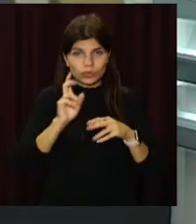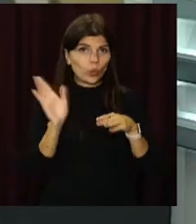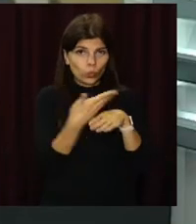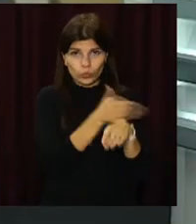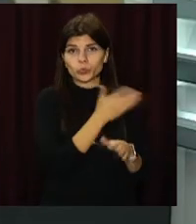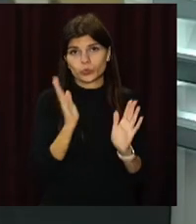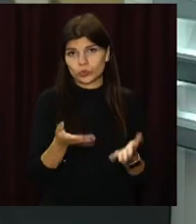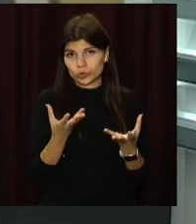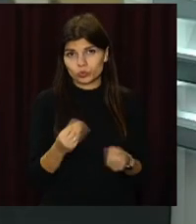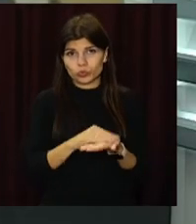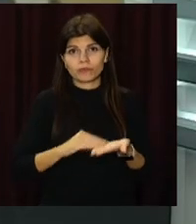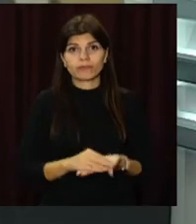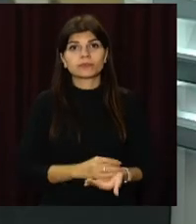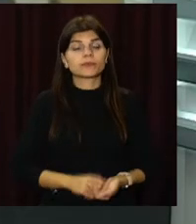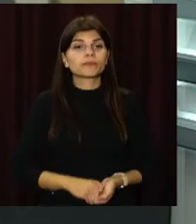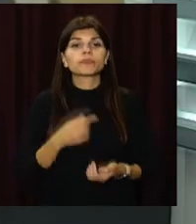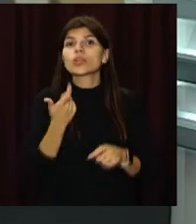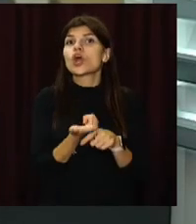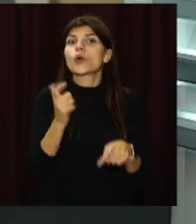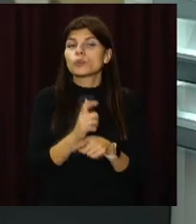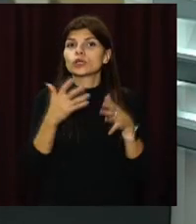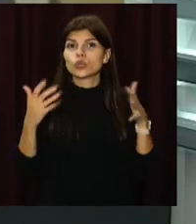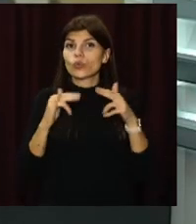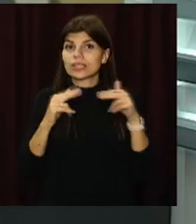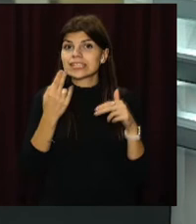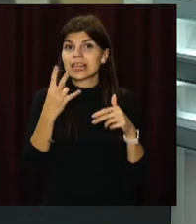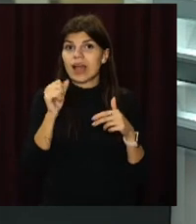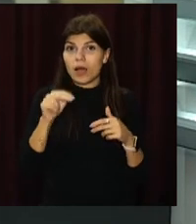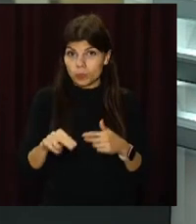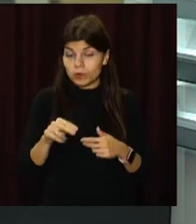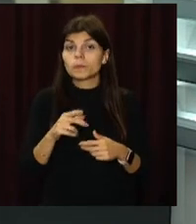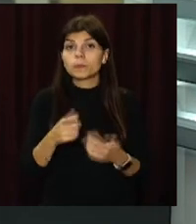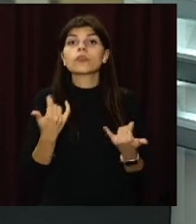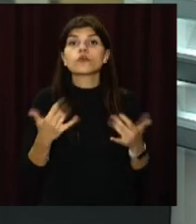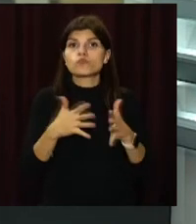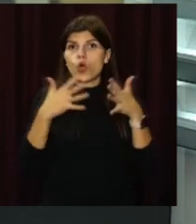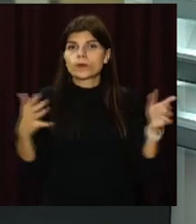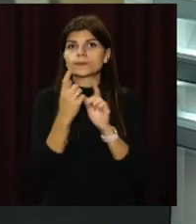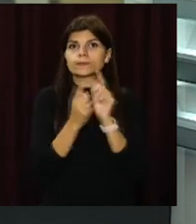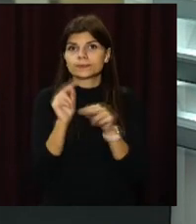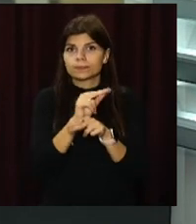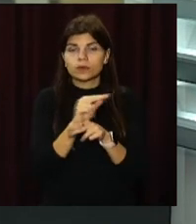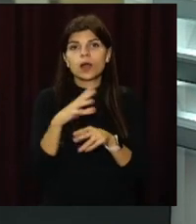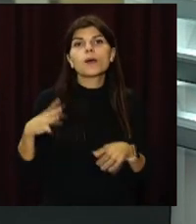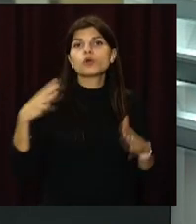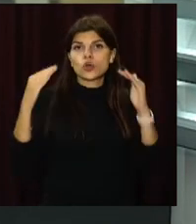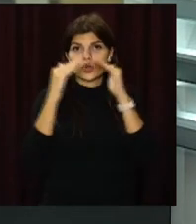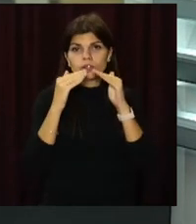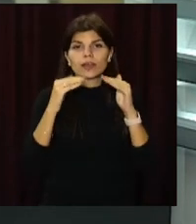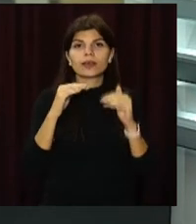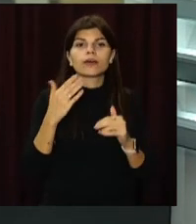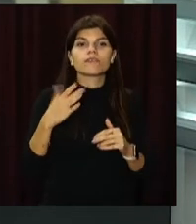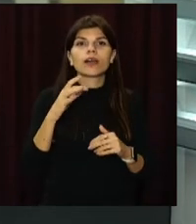Найбільше у Дніпрі ЦНАП у форматі прозорого офісу. Триває масштабна реконструкція колишньої будівлі індустріального